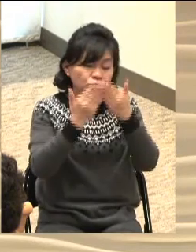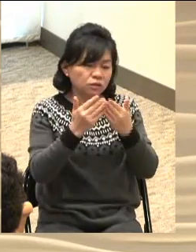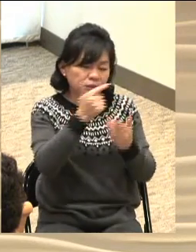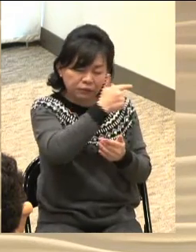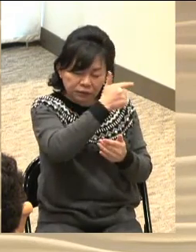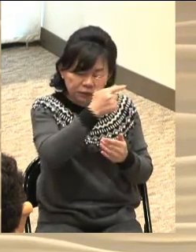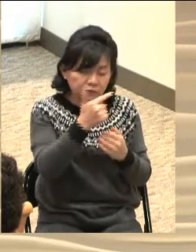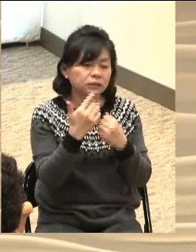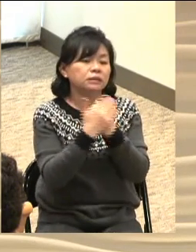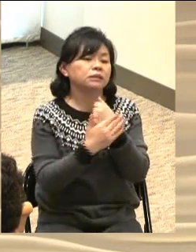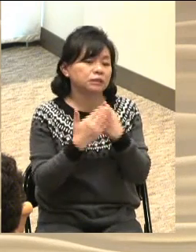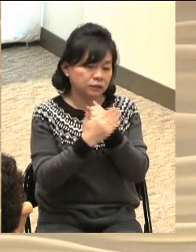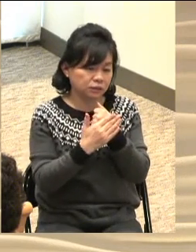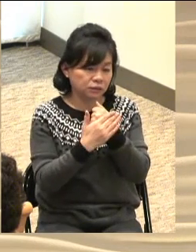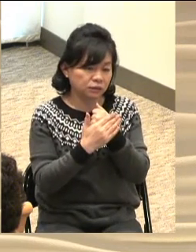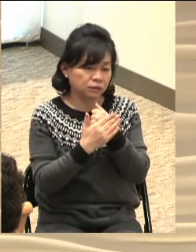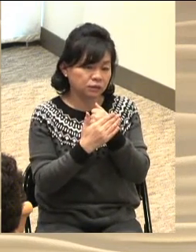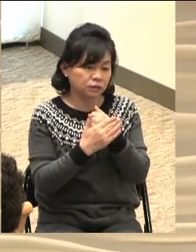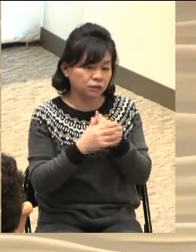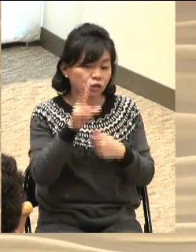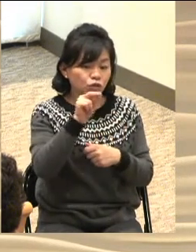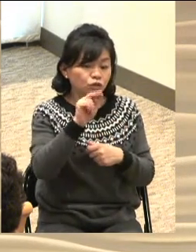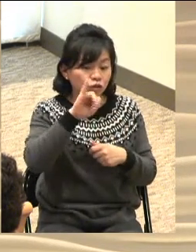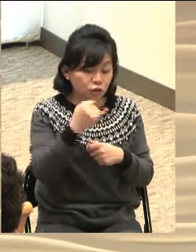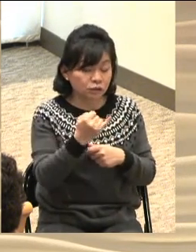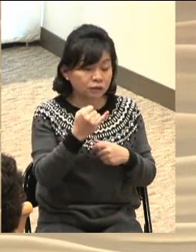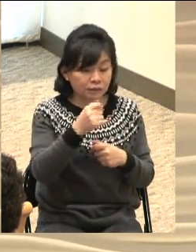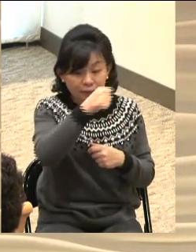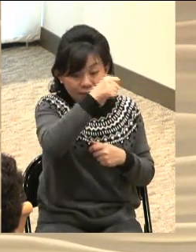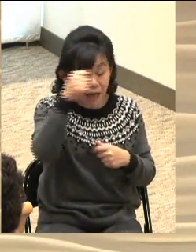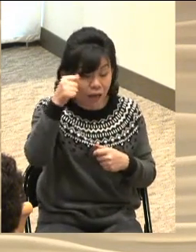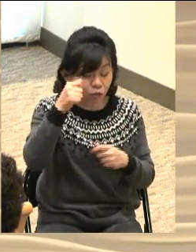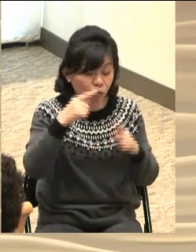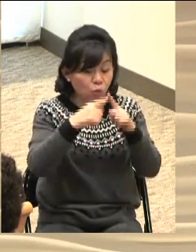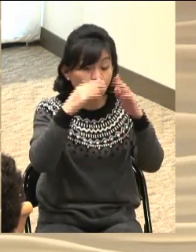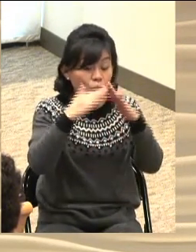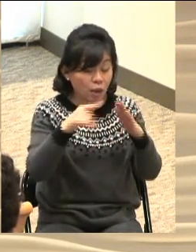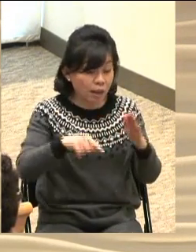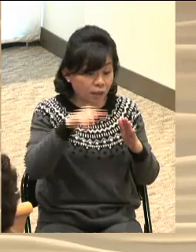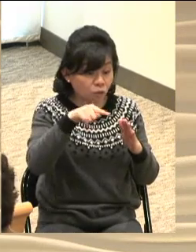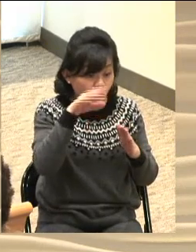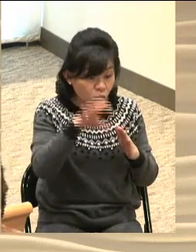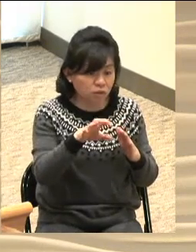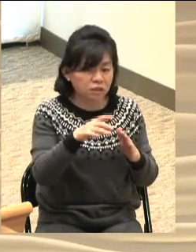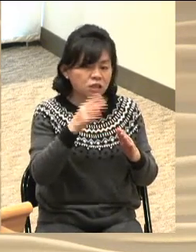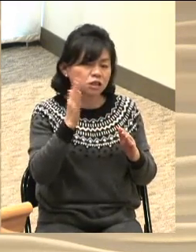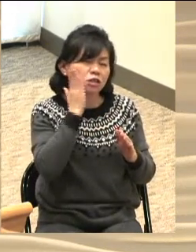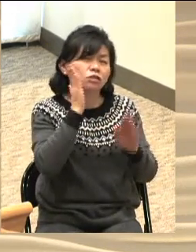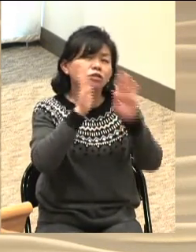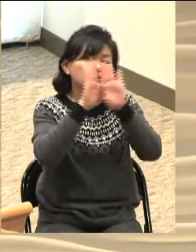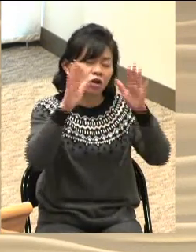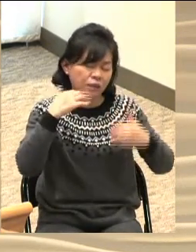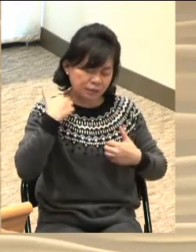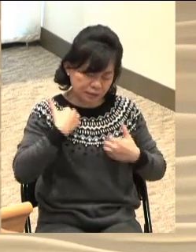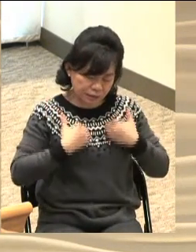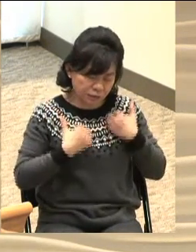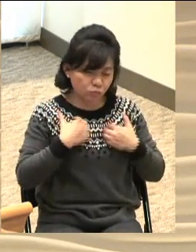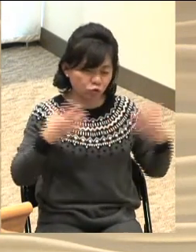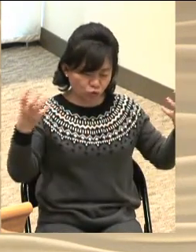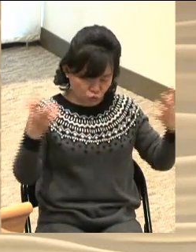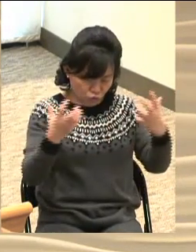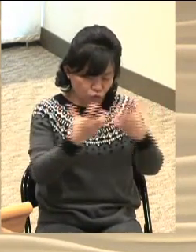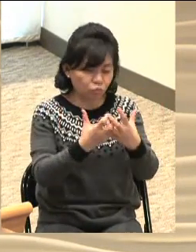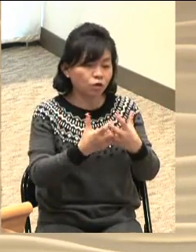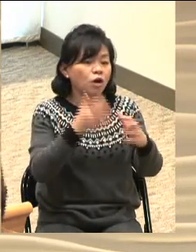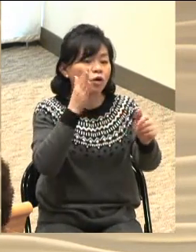흘러 넘칩니다 우리 뉴제 장로교의 모든 교우들의 심령에는 이런 천국의 기쁨이 흘러 넘치시게